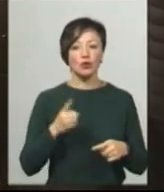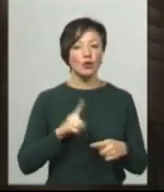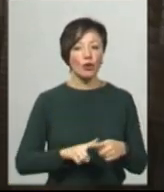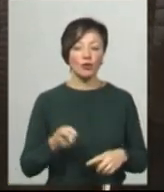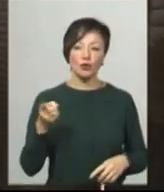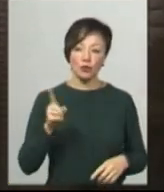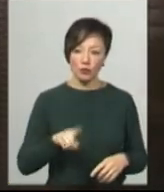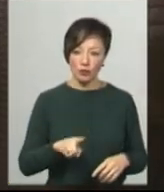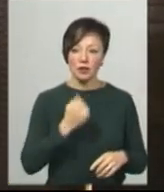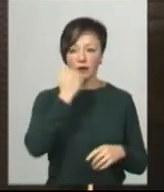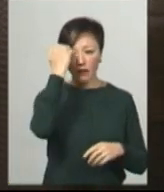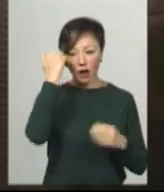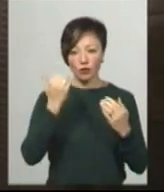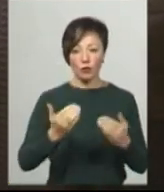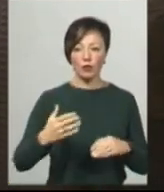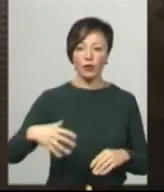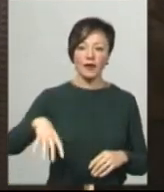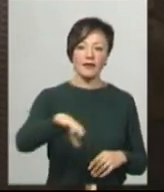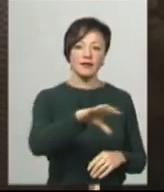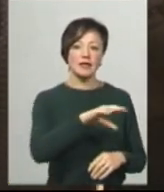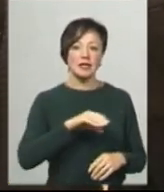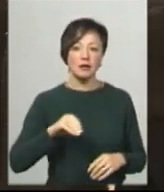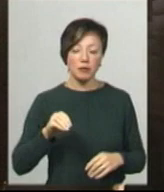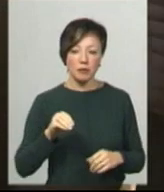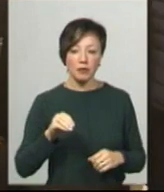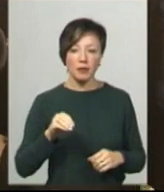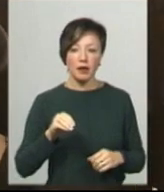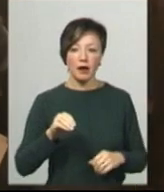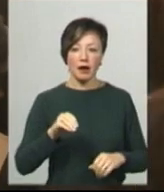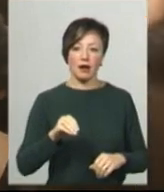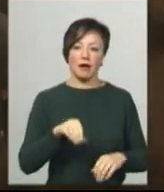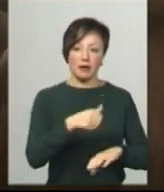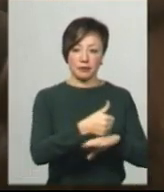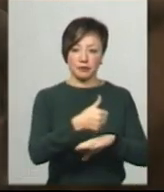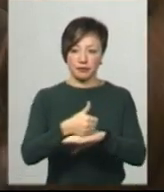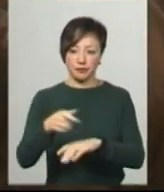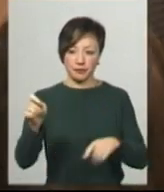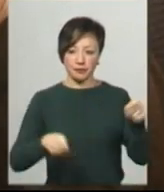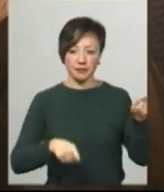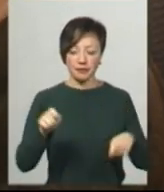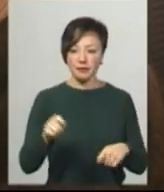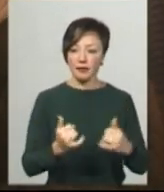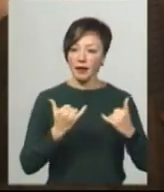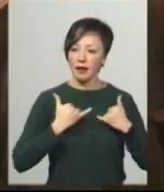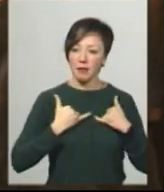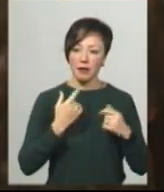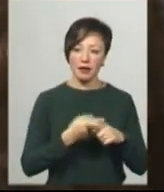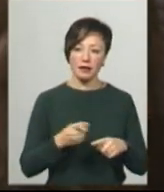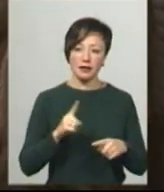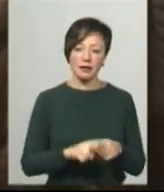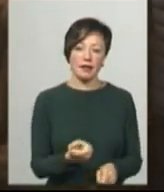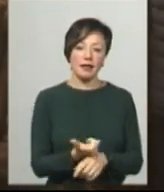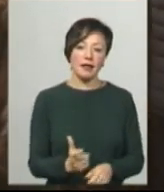завдячую йому і всім архієреям, які були. Тому для мене це, я не знаю,